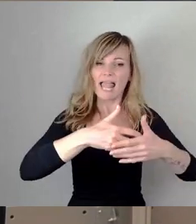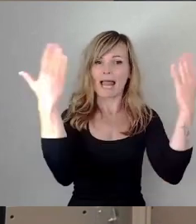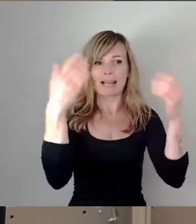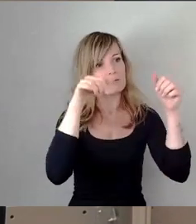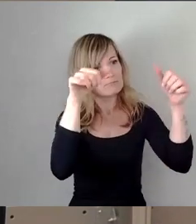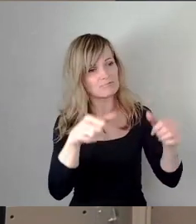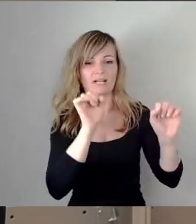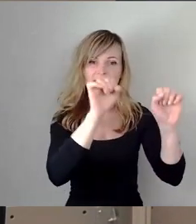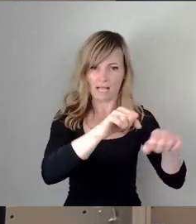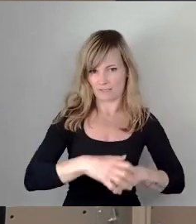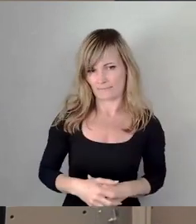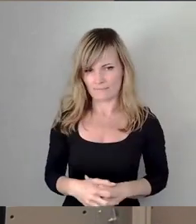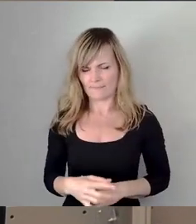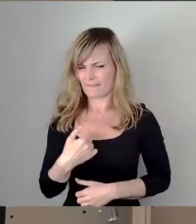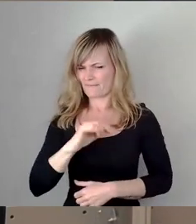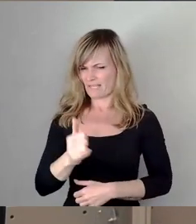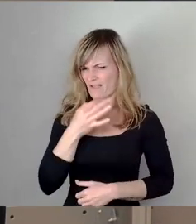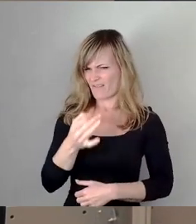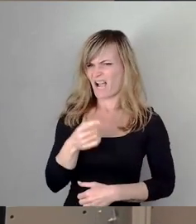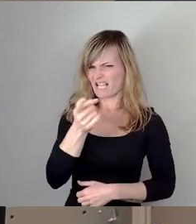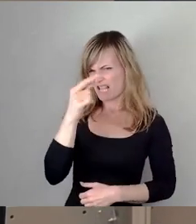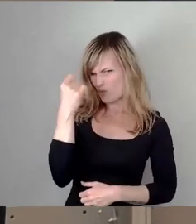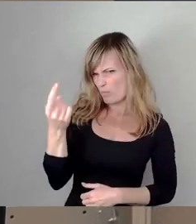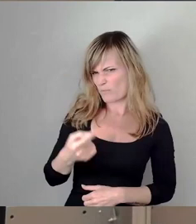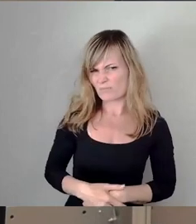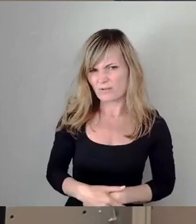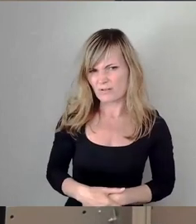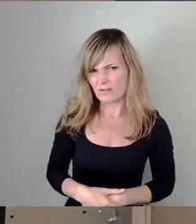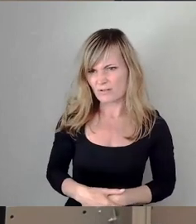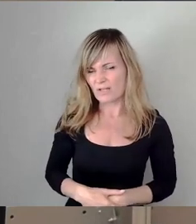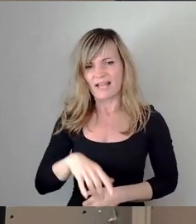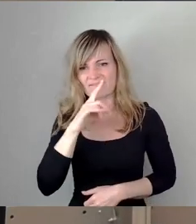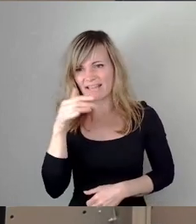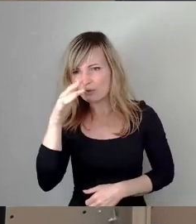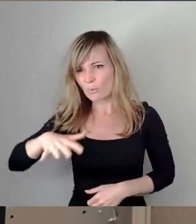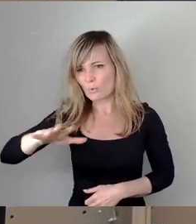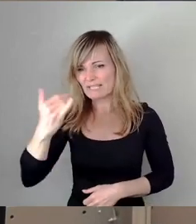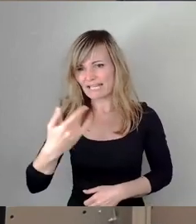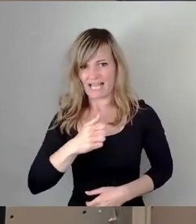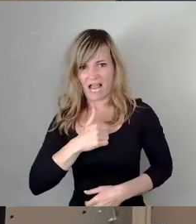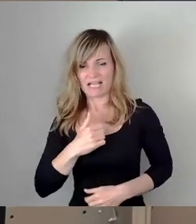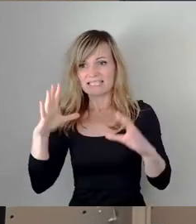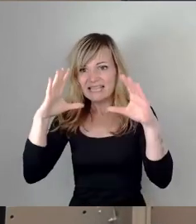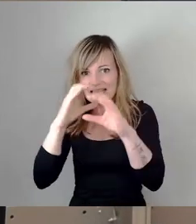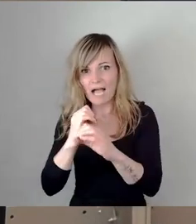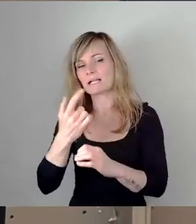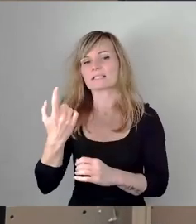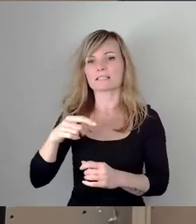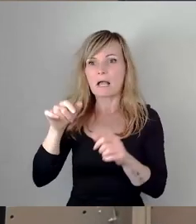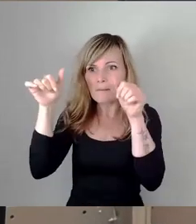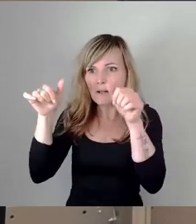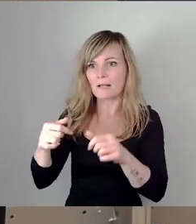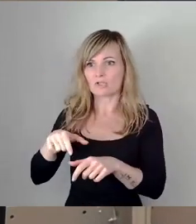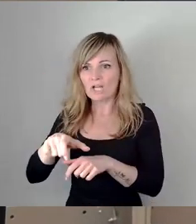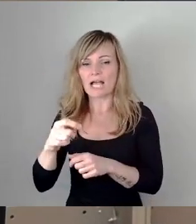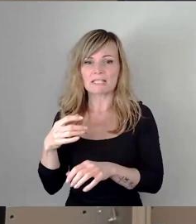Und wieder frage ich mich, seid ihr dumm? Wenn die Grünen jetzt Angst haben, nachts auf die Straße zu